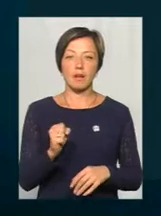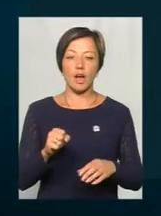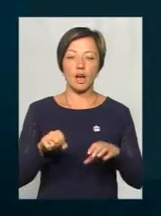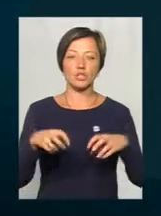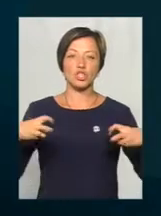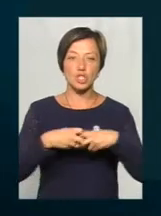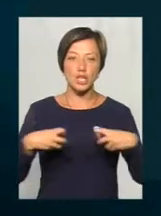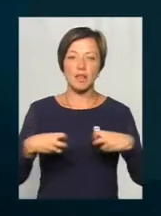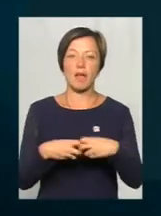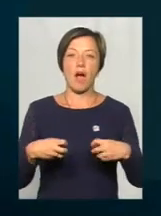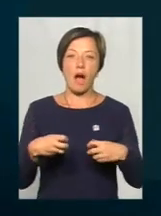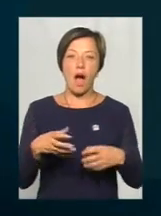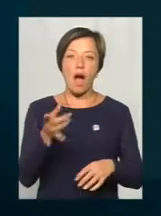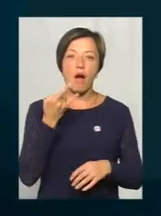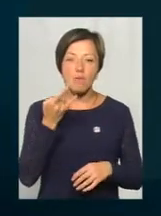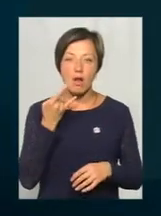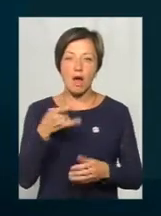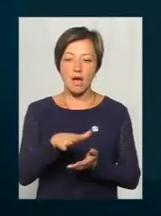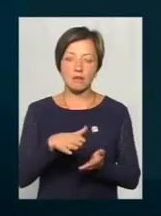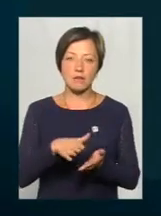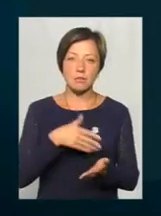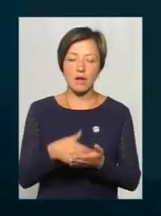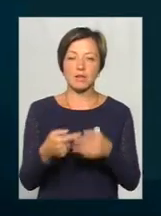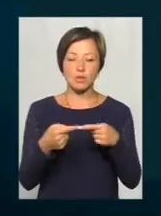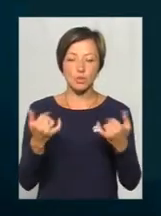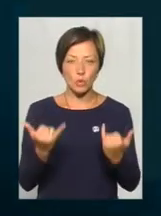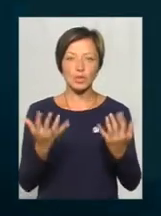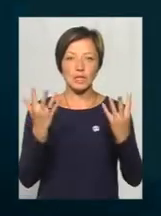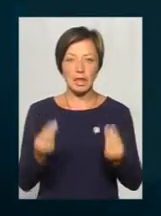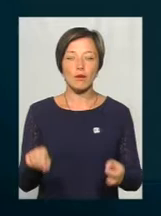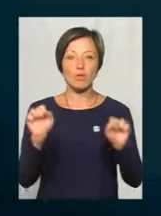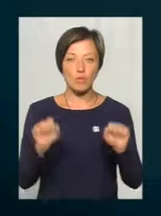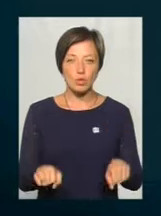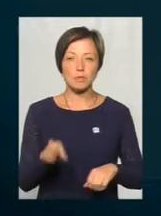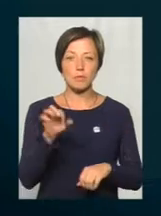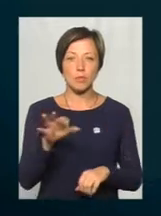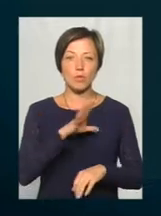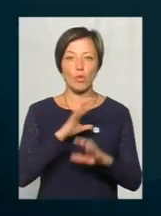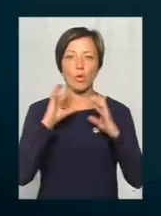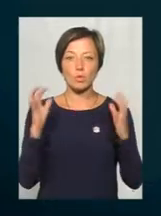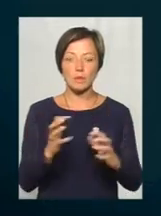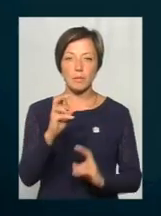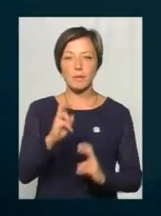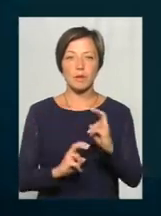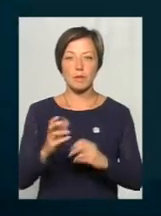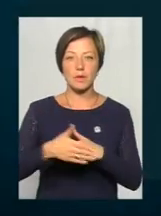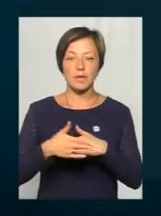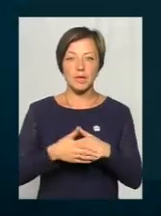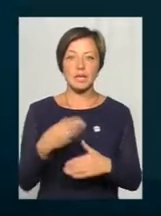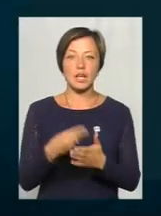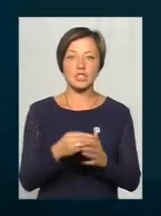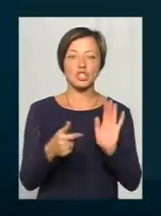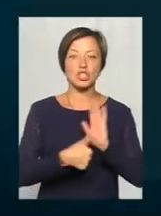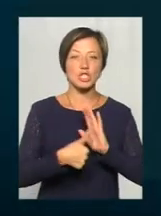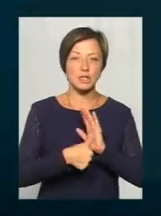акумулятори, масила. Тобто на сьогоднішній день оптимально, щоби можна було б утримати підприємство десь в межах тарифу